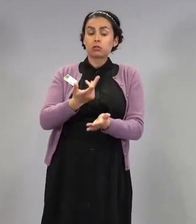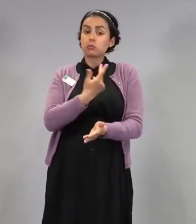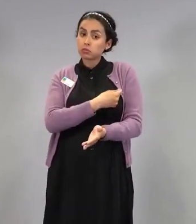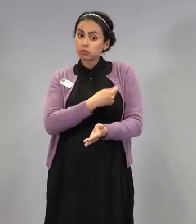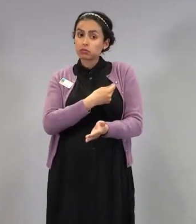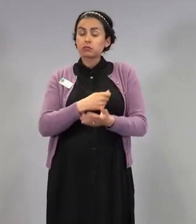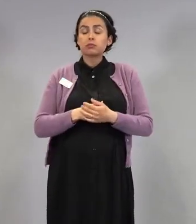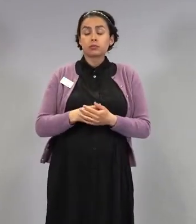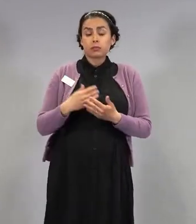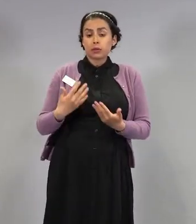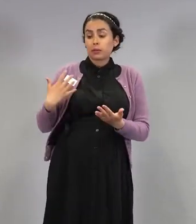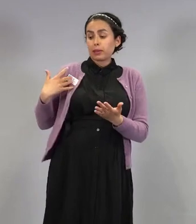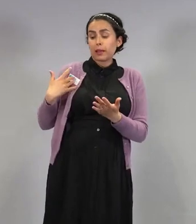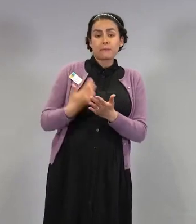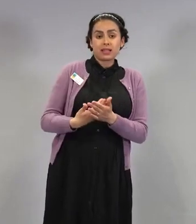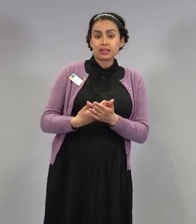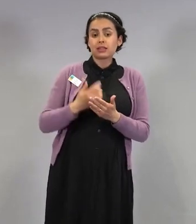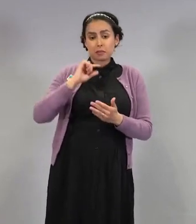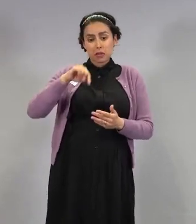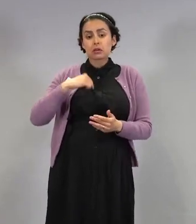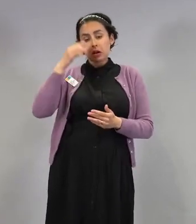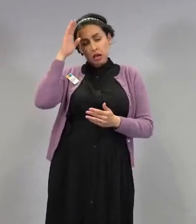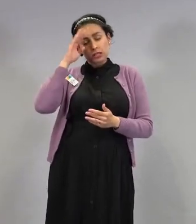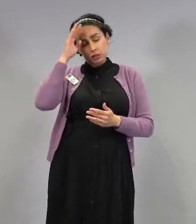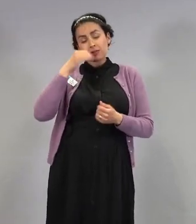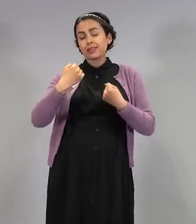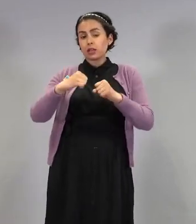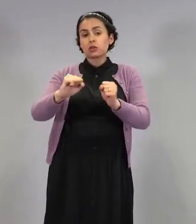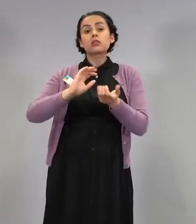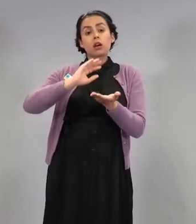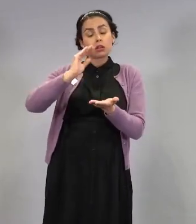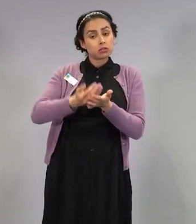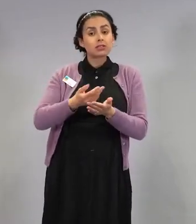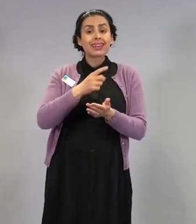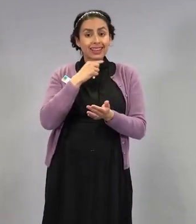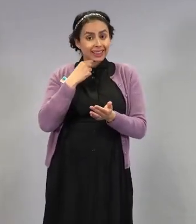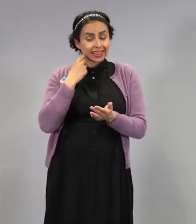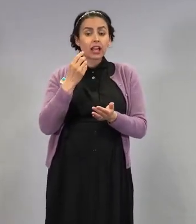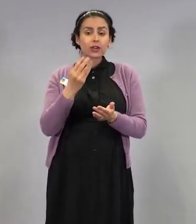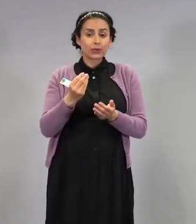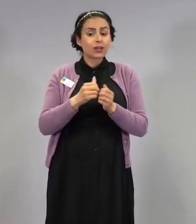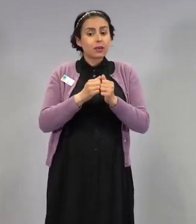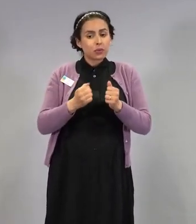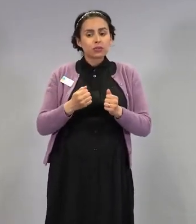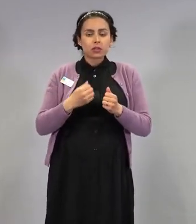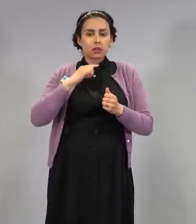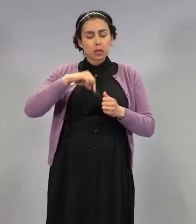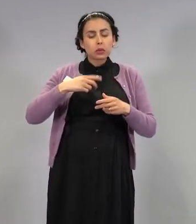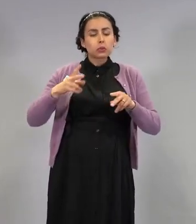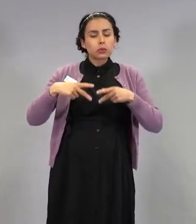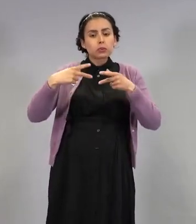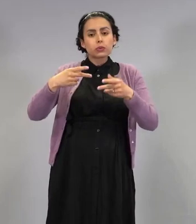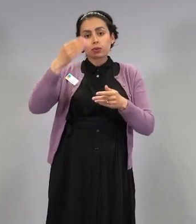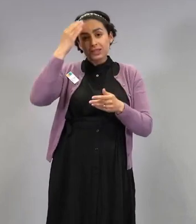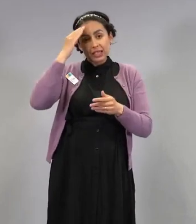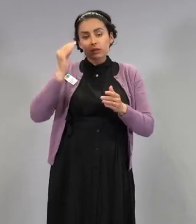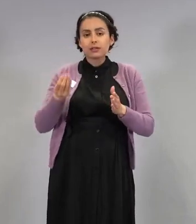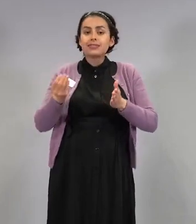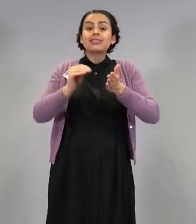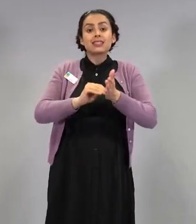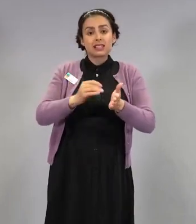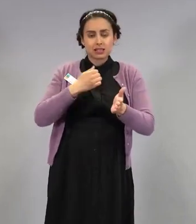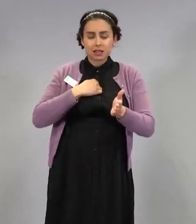että tehosteannos kiittäisi, tätä tietoa kukaan lisääntyy, jonka palossa me voidaan sitten antaa lisää